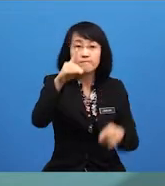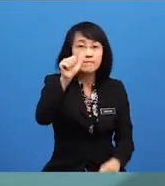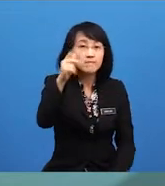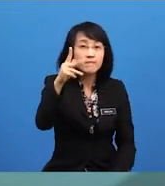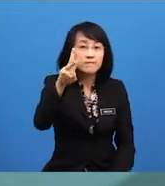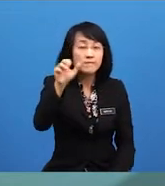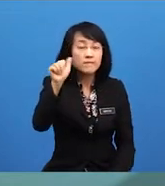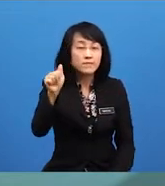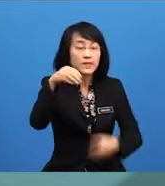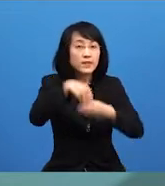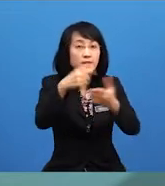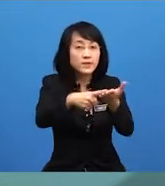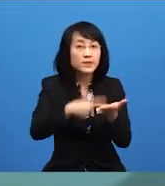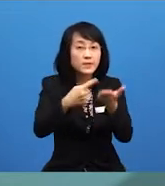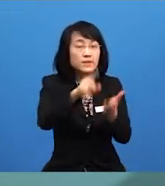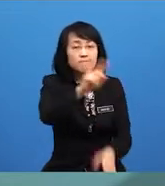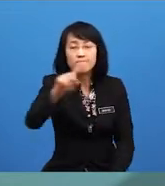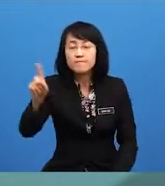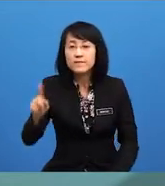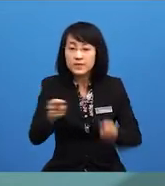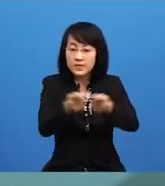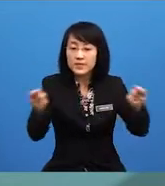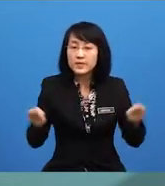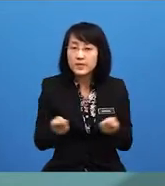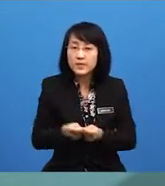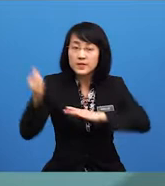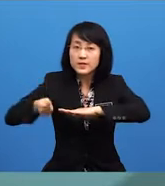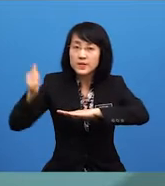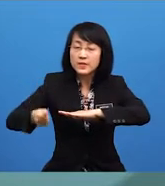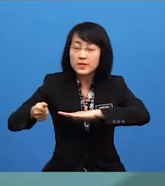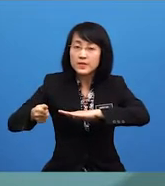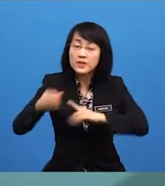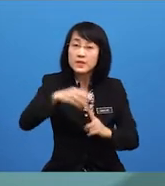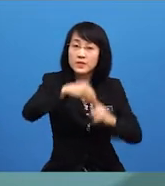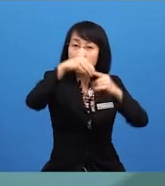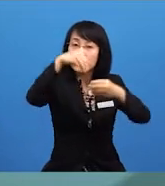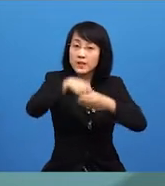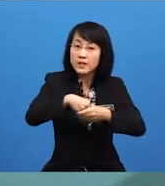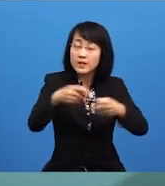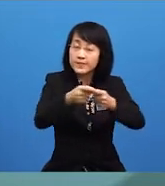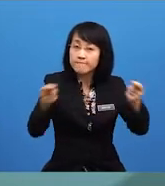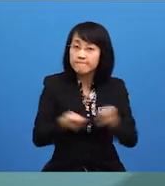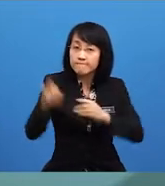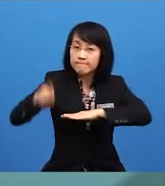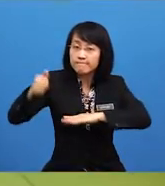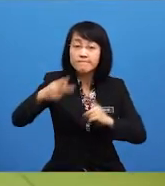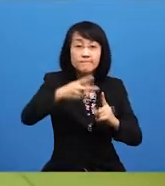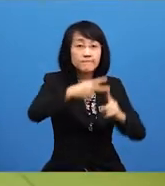dalam perbicaraan mana-mana mahkamah sekalipun kecuali dalam mahkamah khas